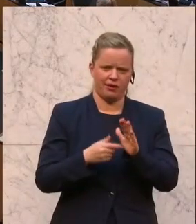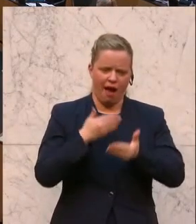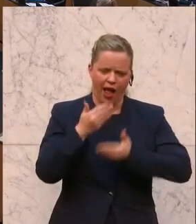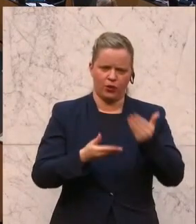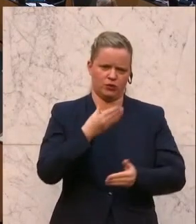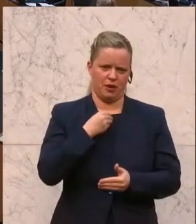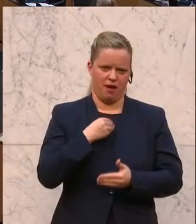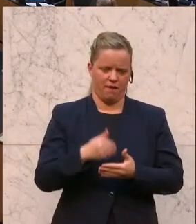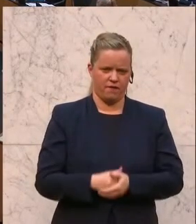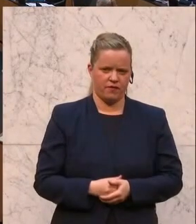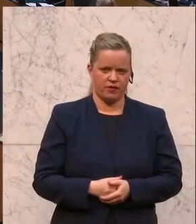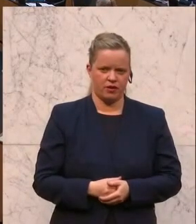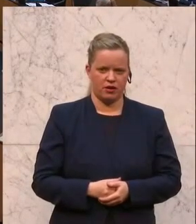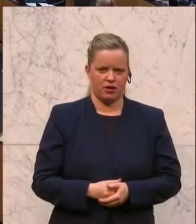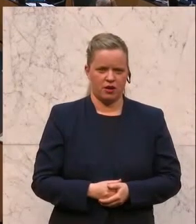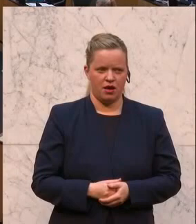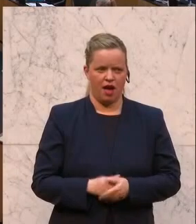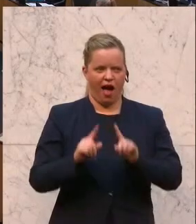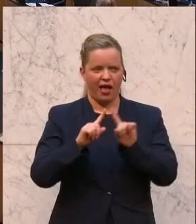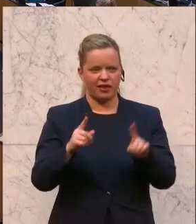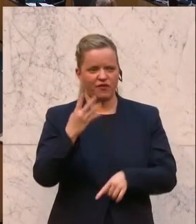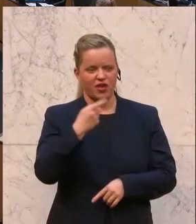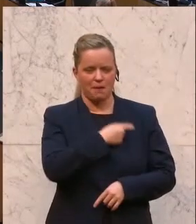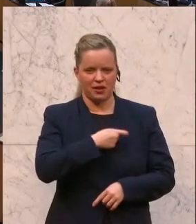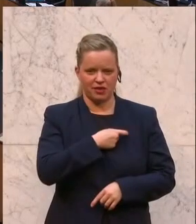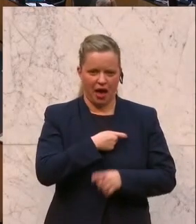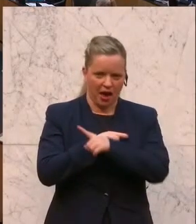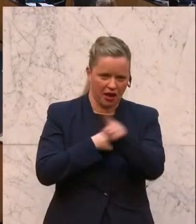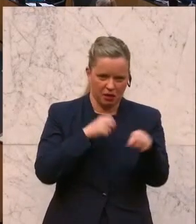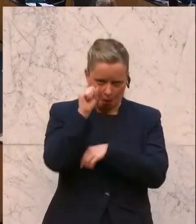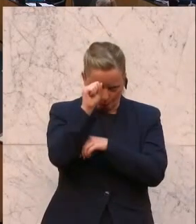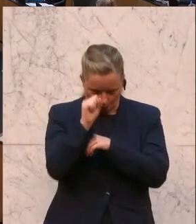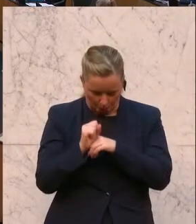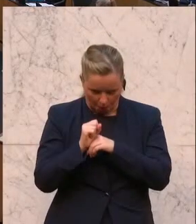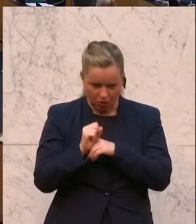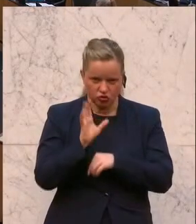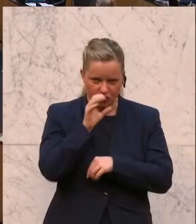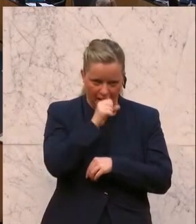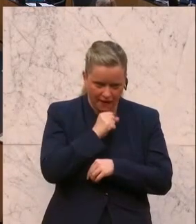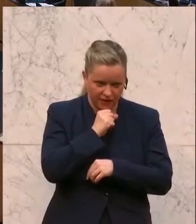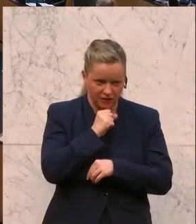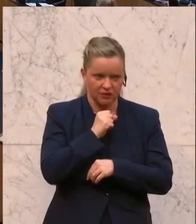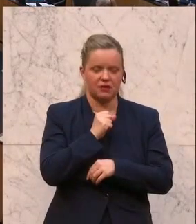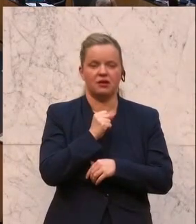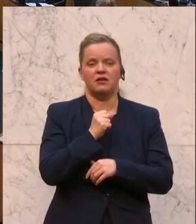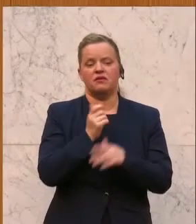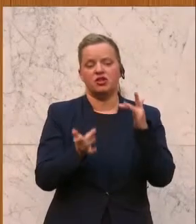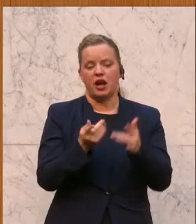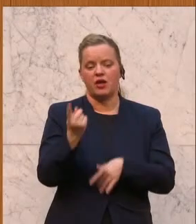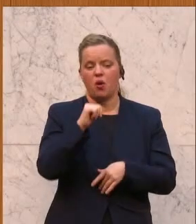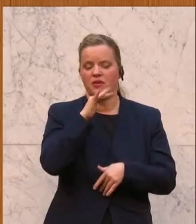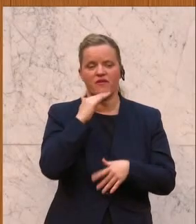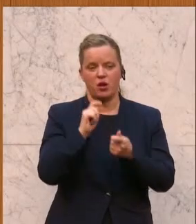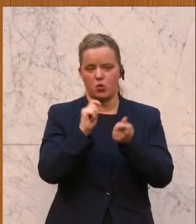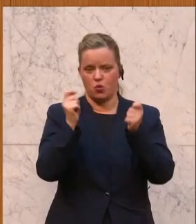der anderen vier Parteien schweigen. Und Köpfe in den Sand stecken, da wird offensichtlich nicht viel passieren. Aber